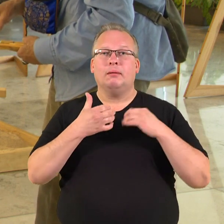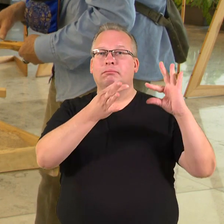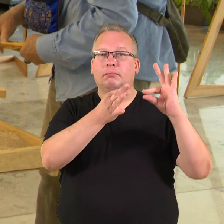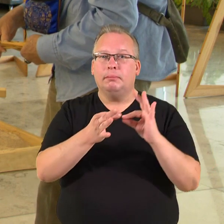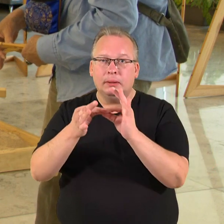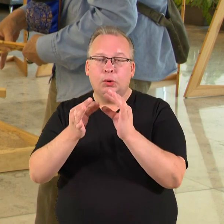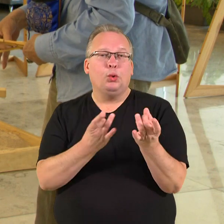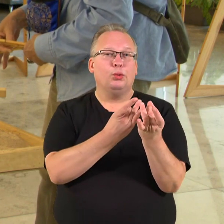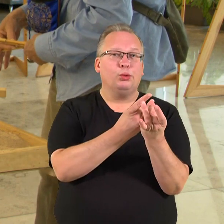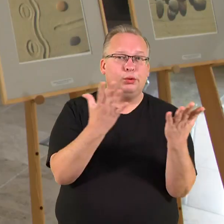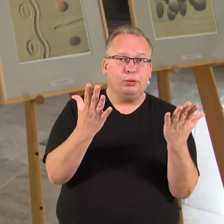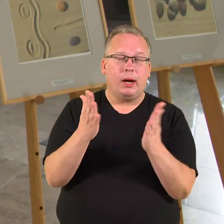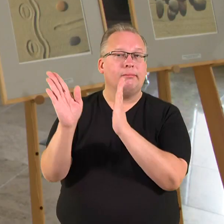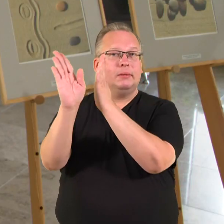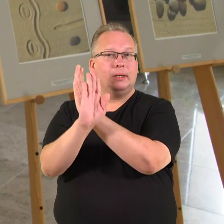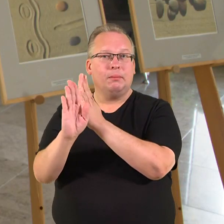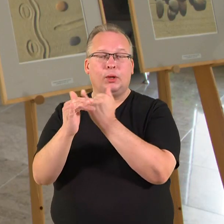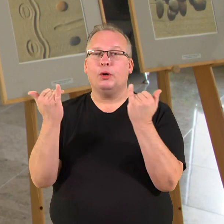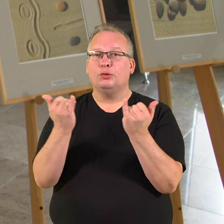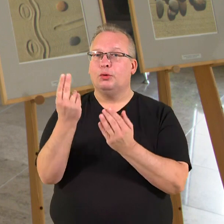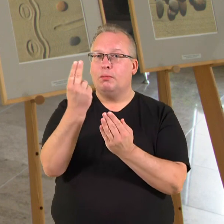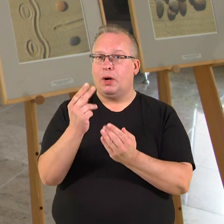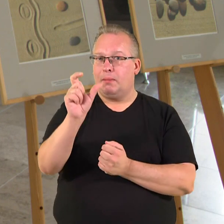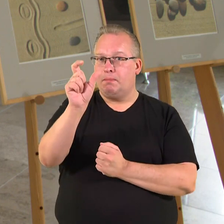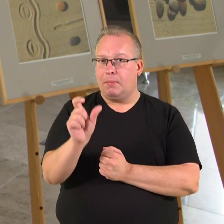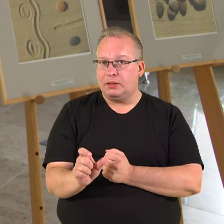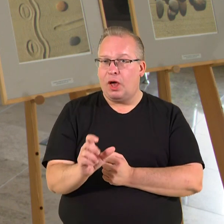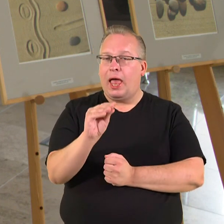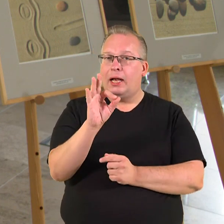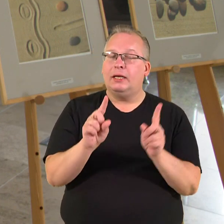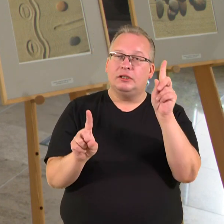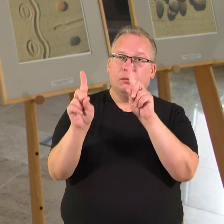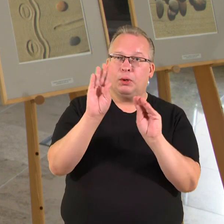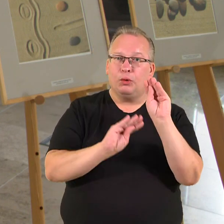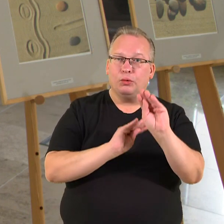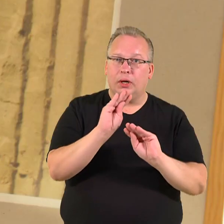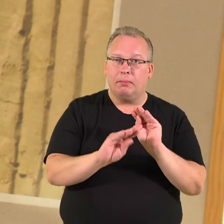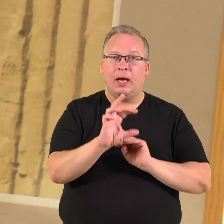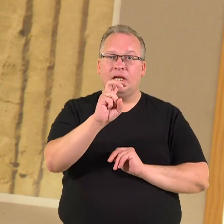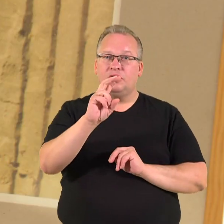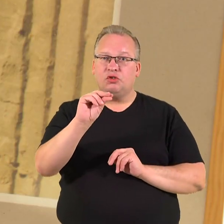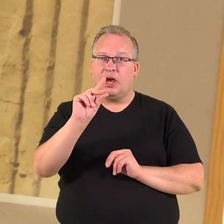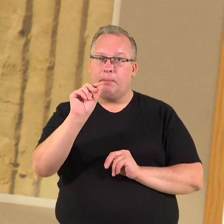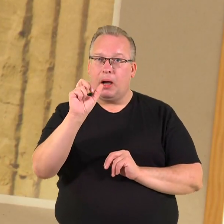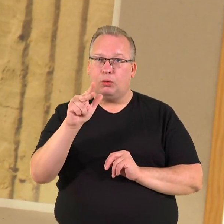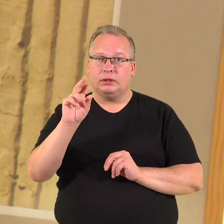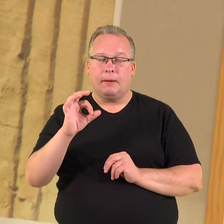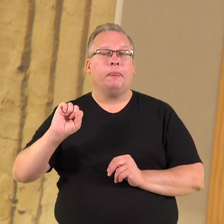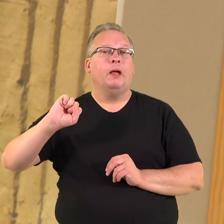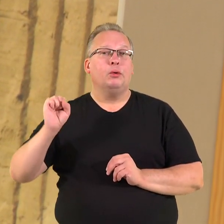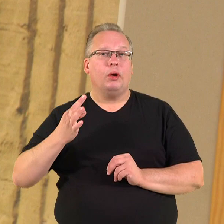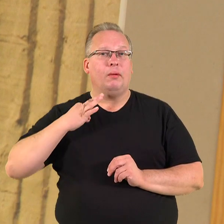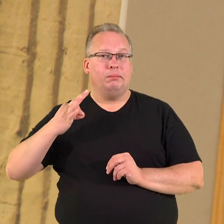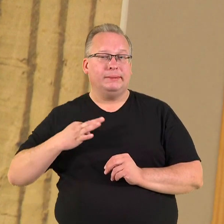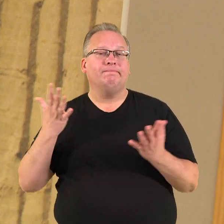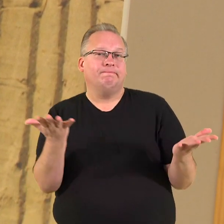gamtos ir kultūros elementus, sudomino ir menininką žymų ekslibrisų kūrėja Alfonso Čepauska. Kolegės iš Prancūzijos